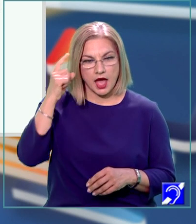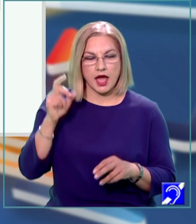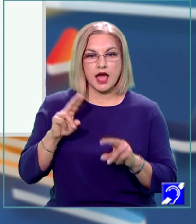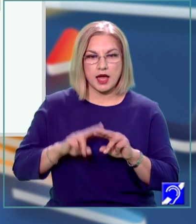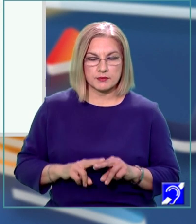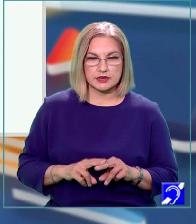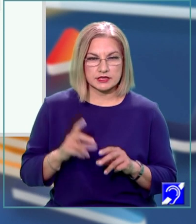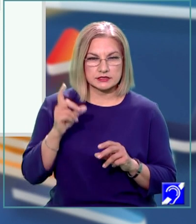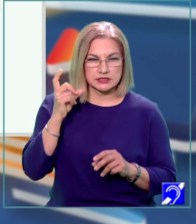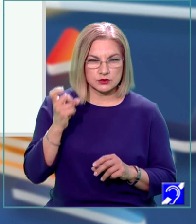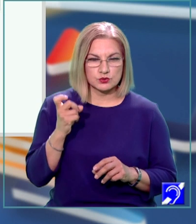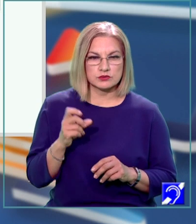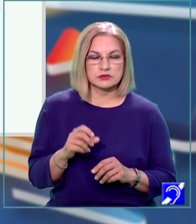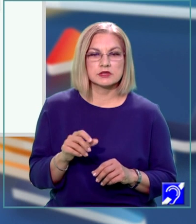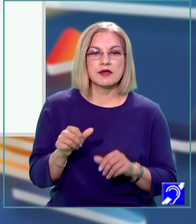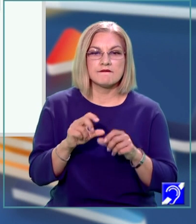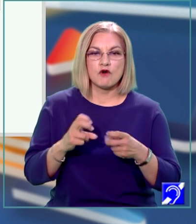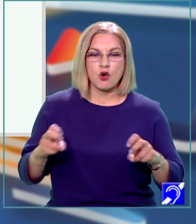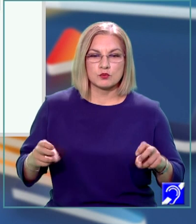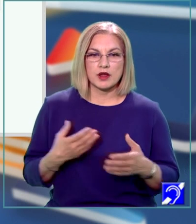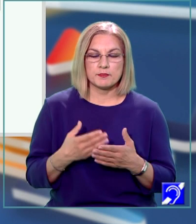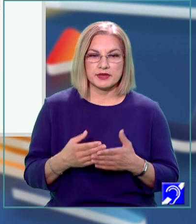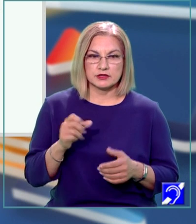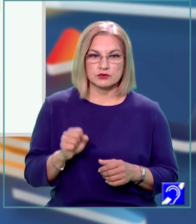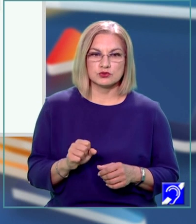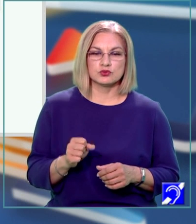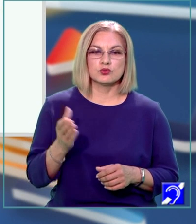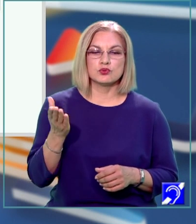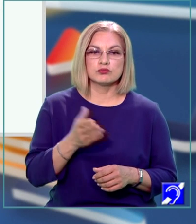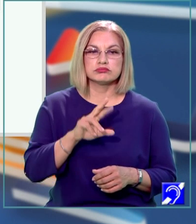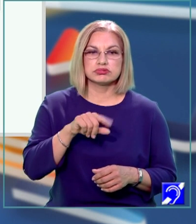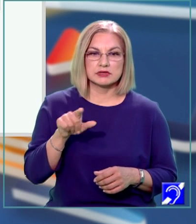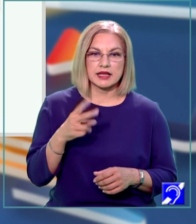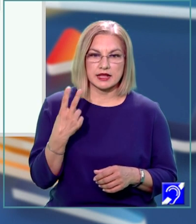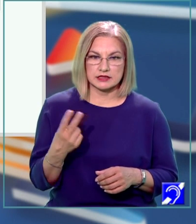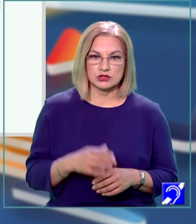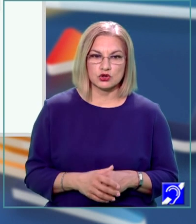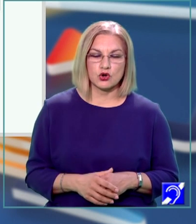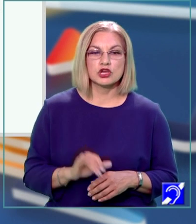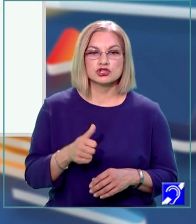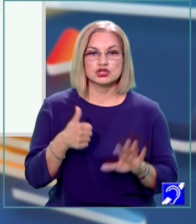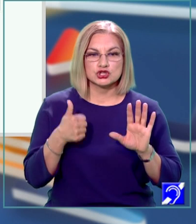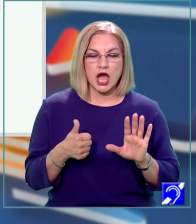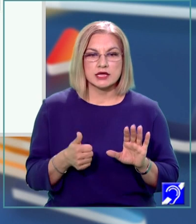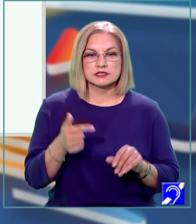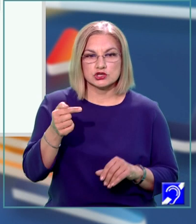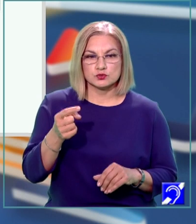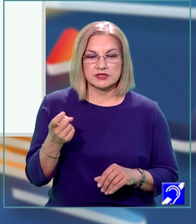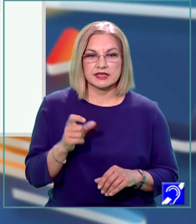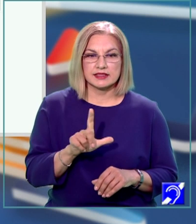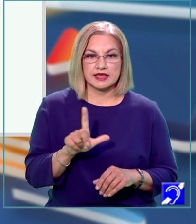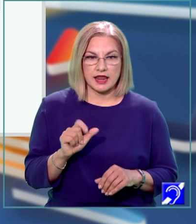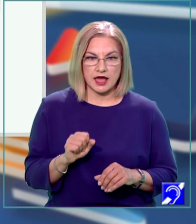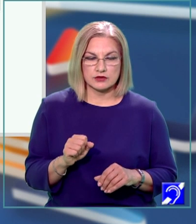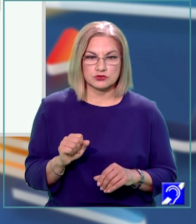formula de calcul pentru diagonală latură radical din 2 și cele șase jumătăți de laturi